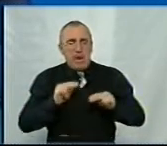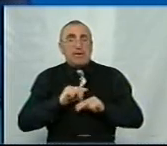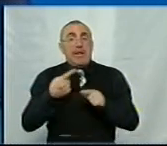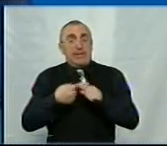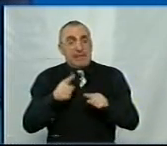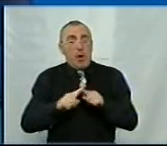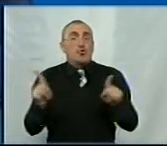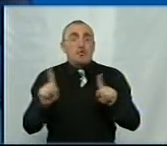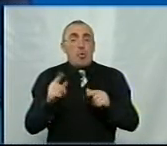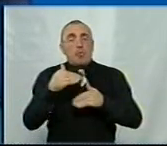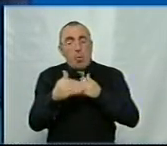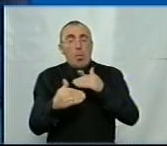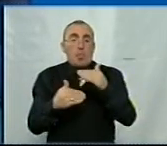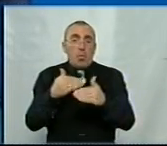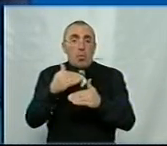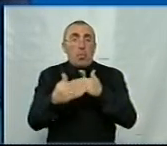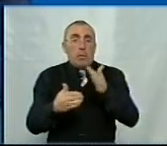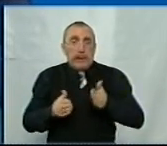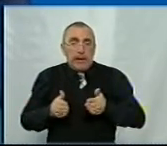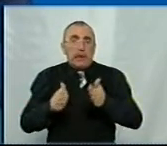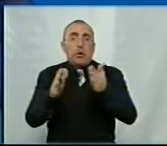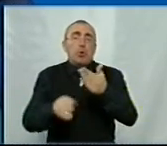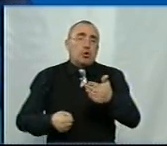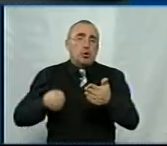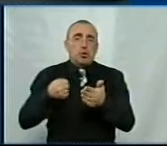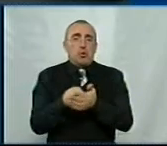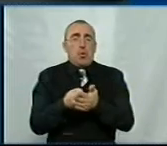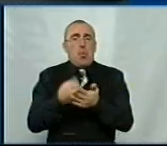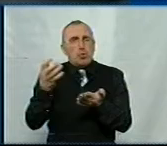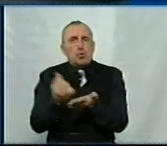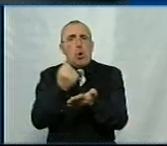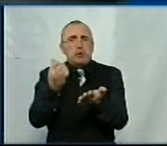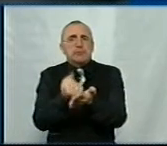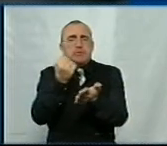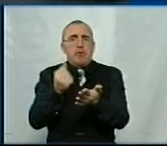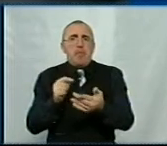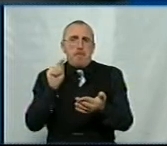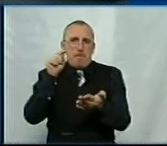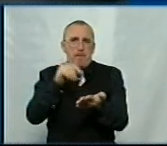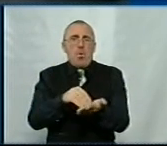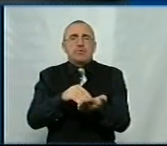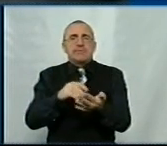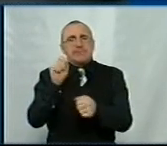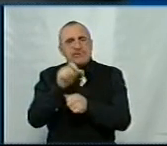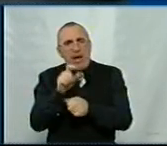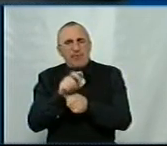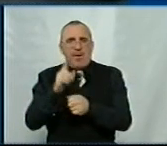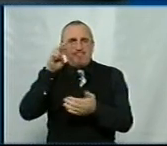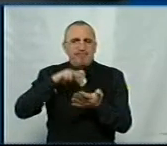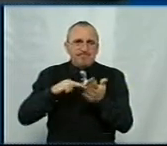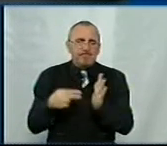так, щоб крок за кроком йти до досягнення поставлених завдань, поставленої